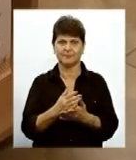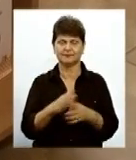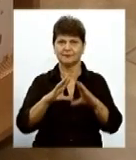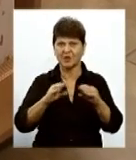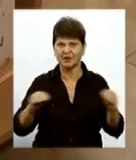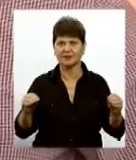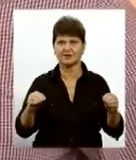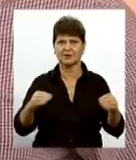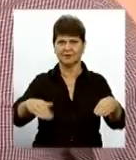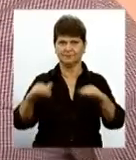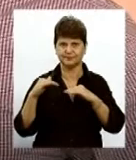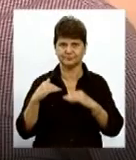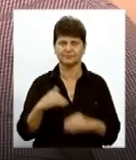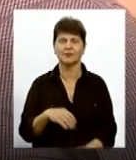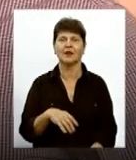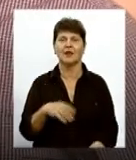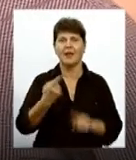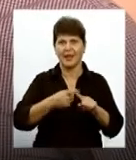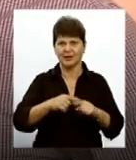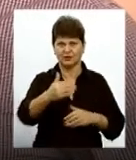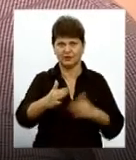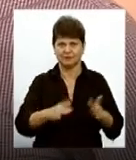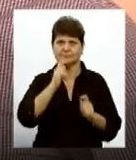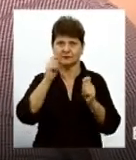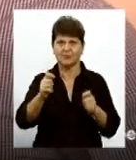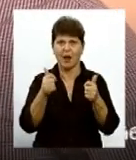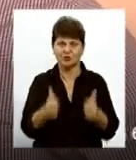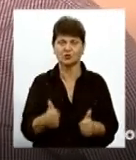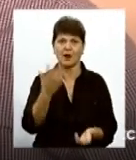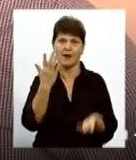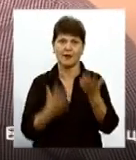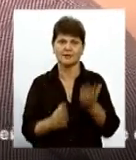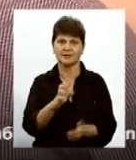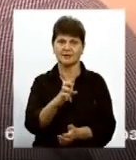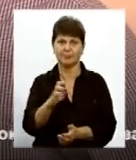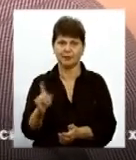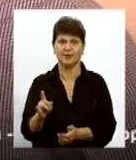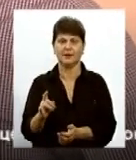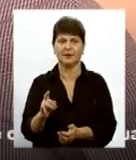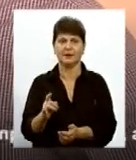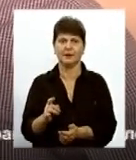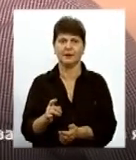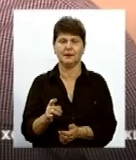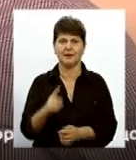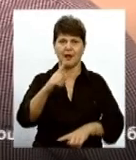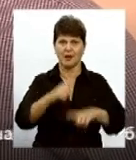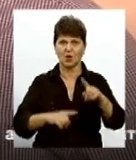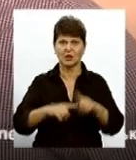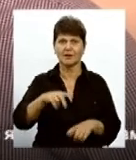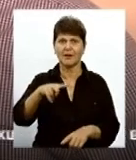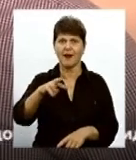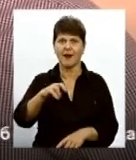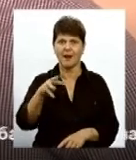матрасики Біби-бокси, звісно, це справа добре Але, якби родителям